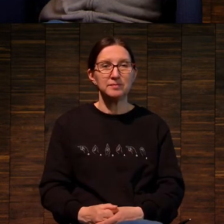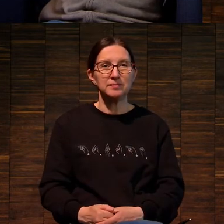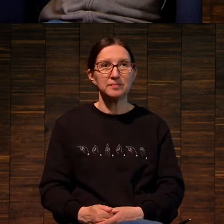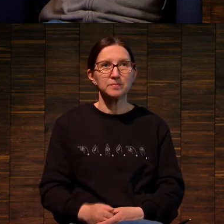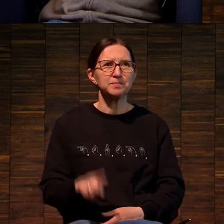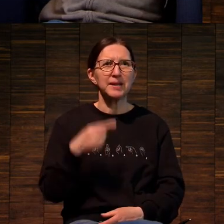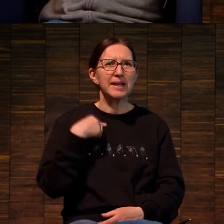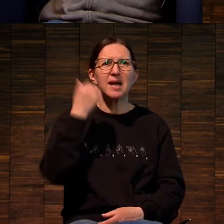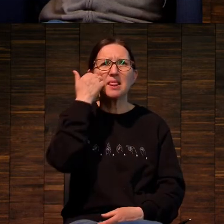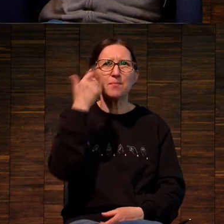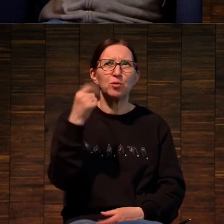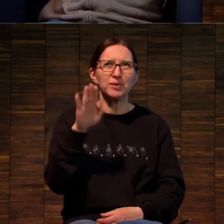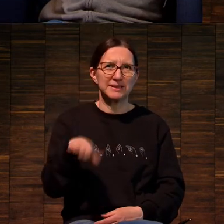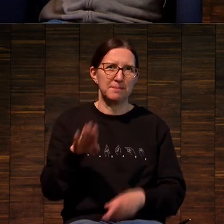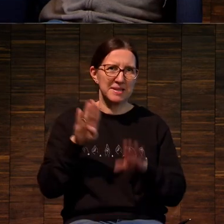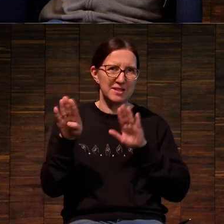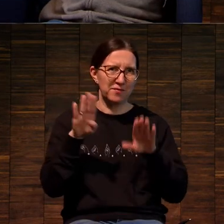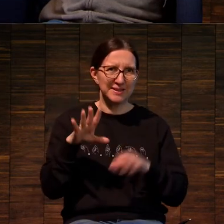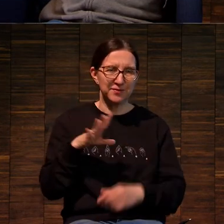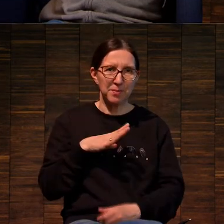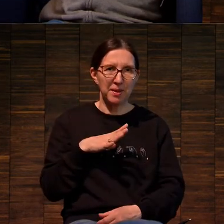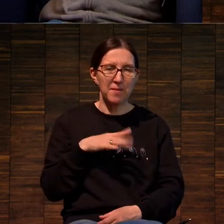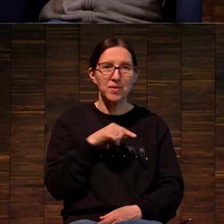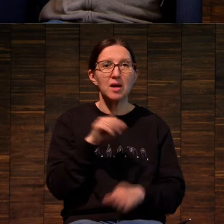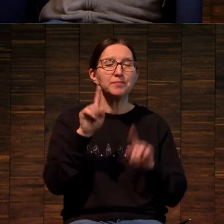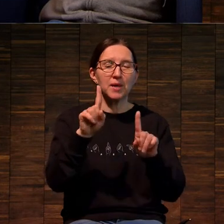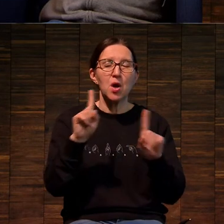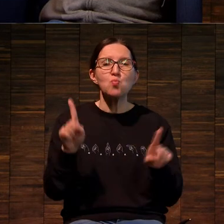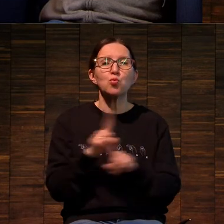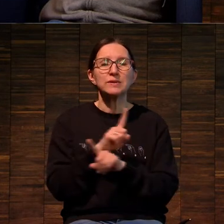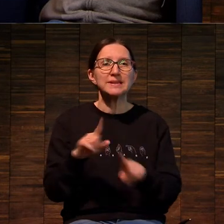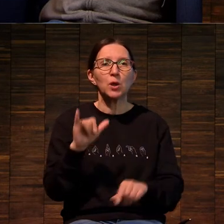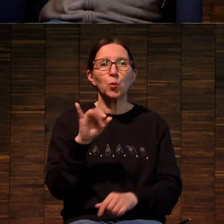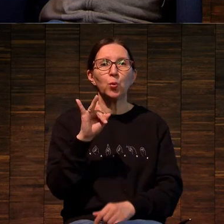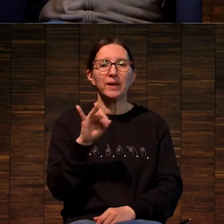Не помню сейчас где. В музее Уитни.